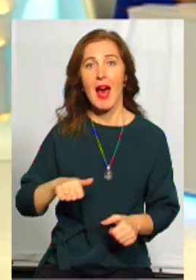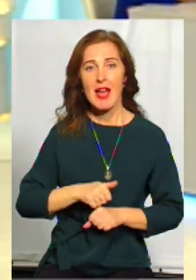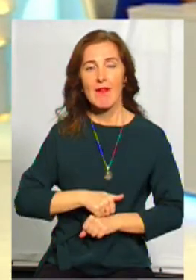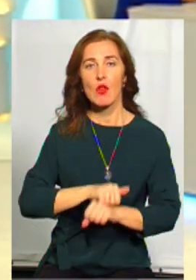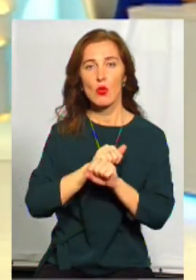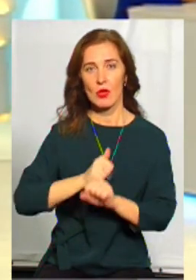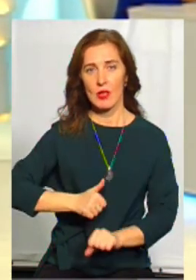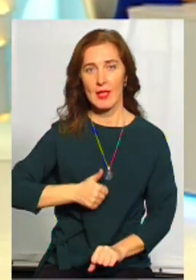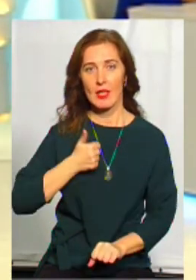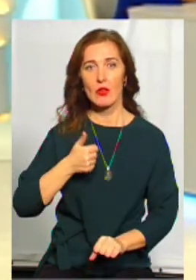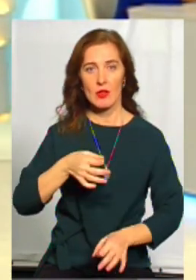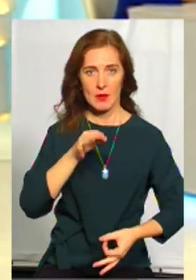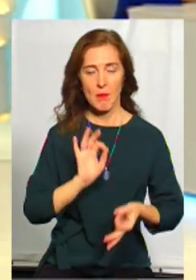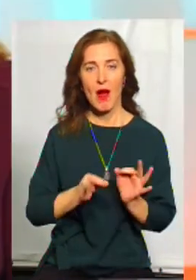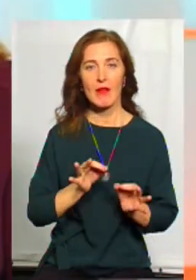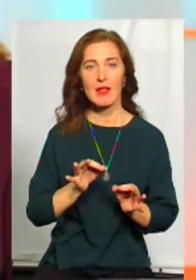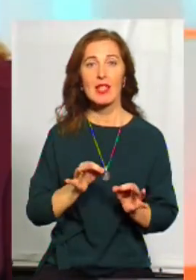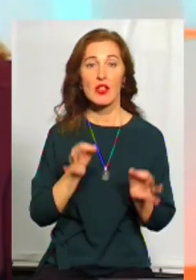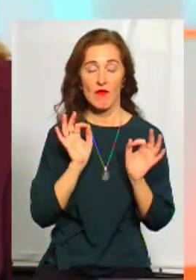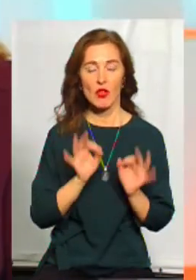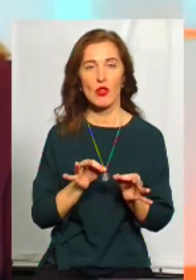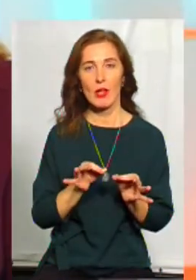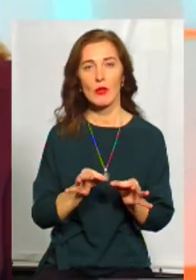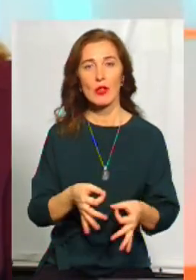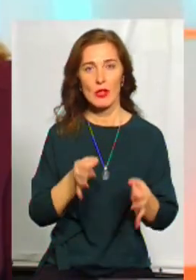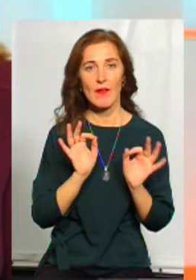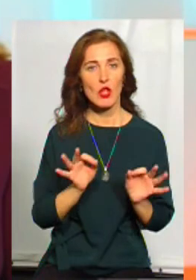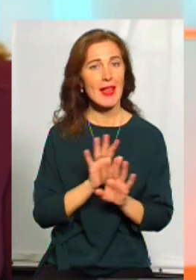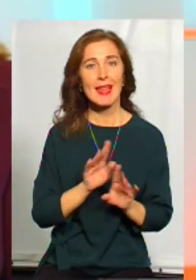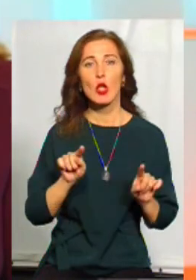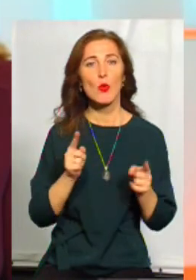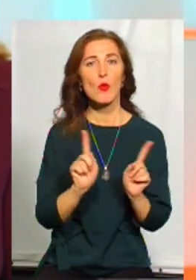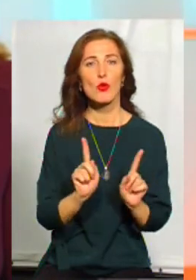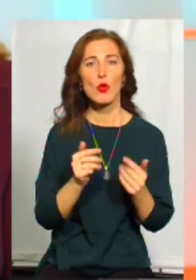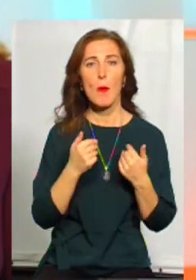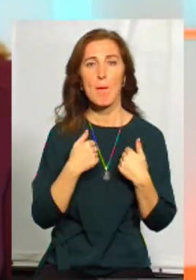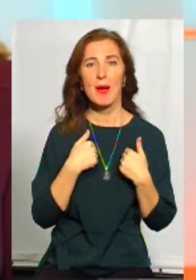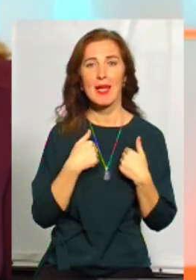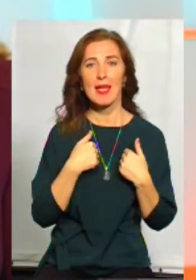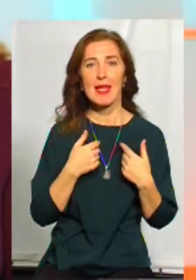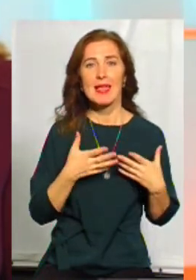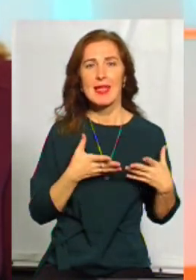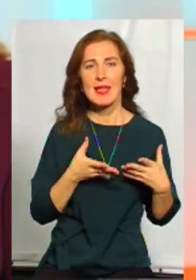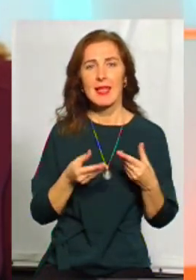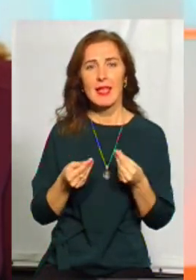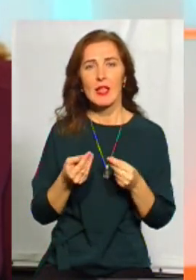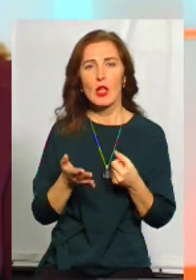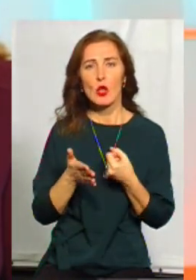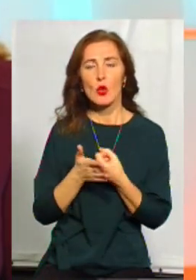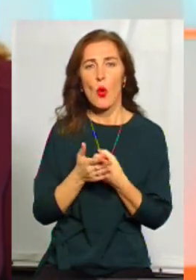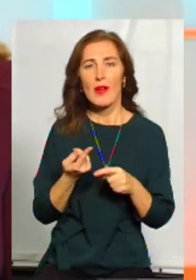справдилися? Ну, звичайно, що ні. Звичайно, не тому, що ми схильні до такого критичного